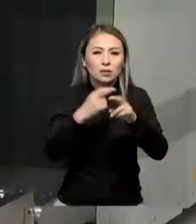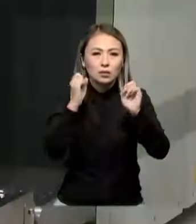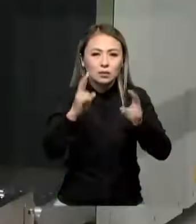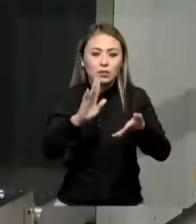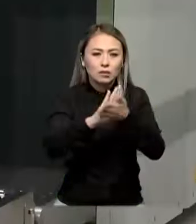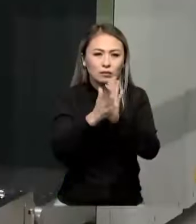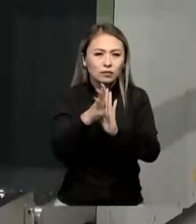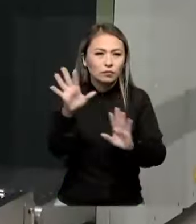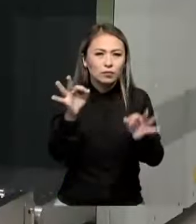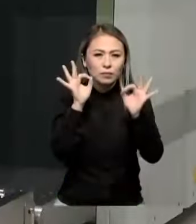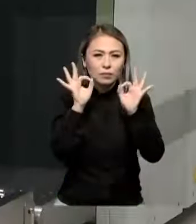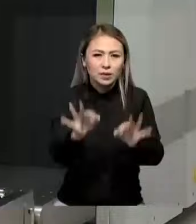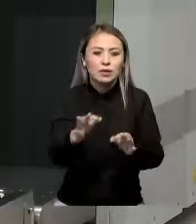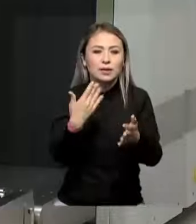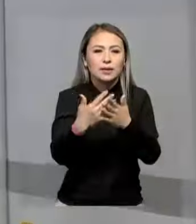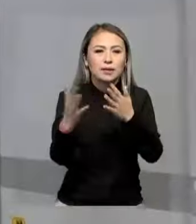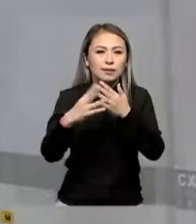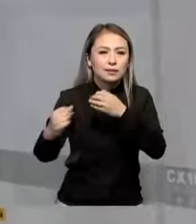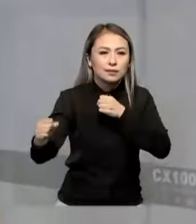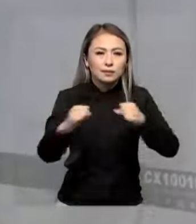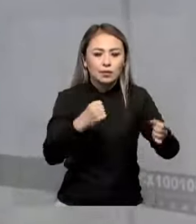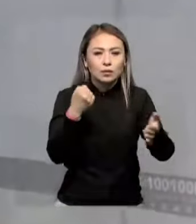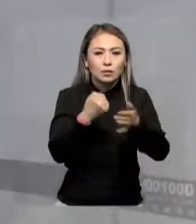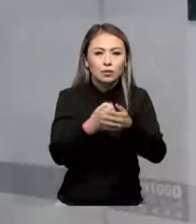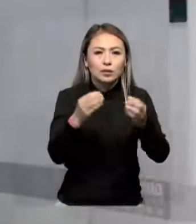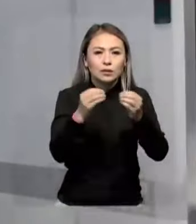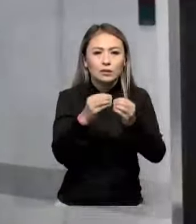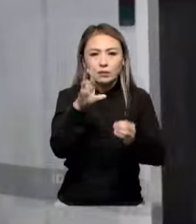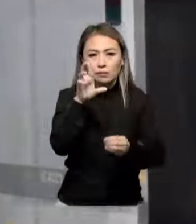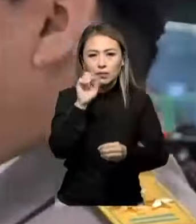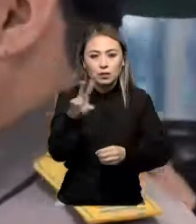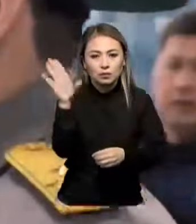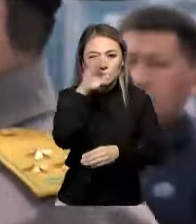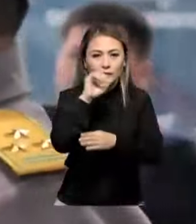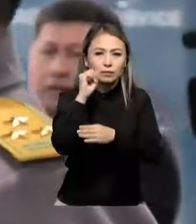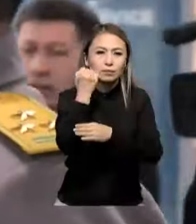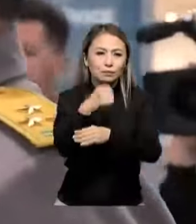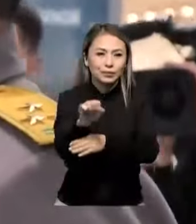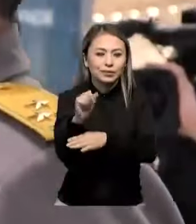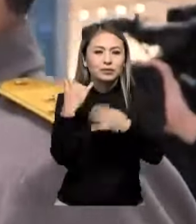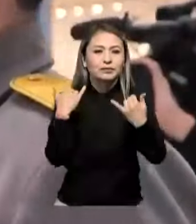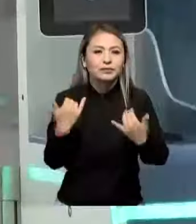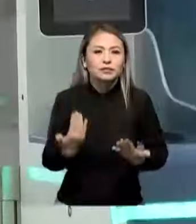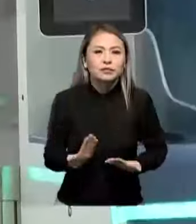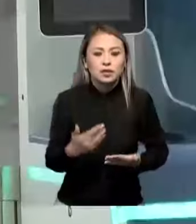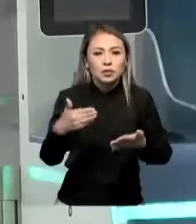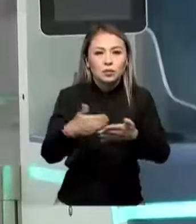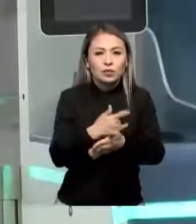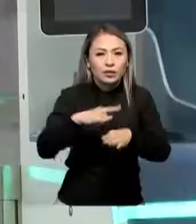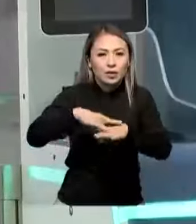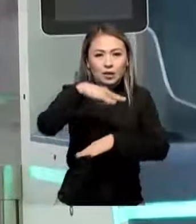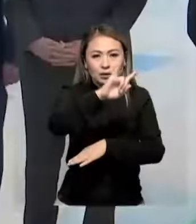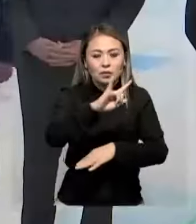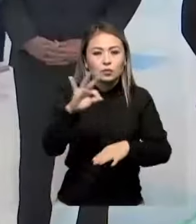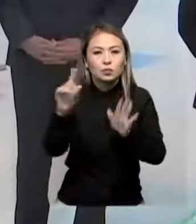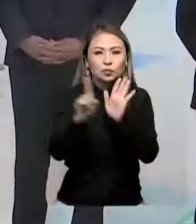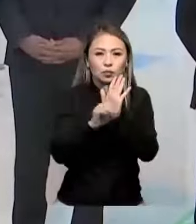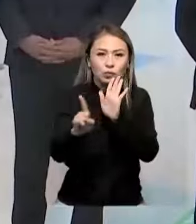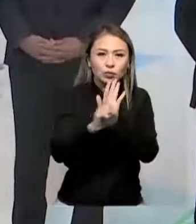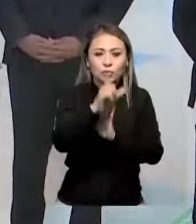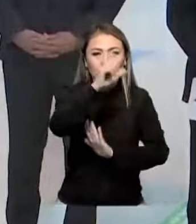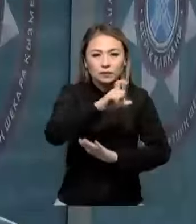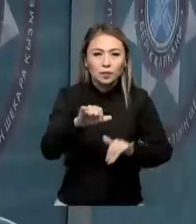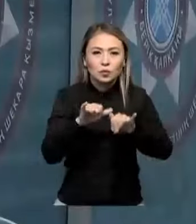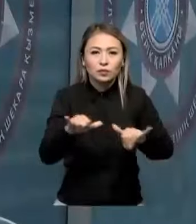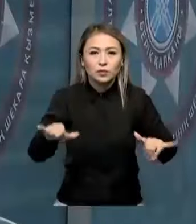талаптарға сай. Мәселен, магнитудасы 10 балға дейінгі жер сілкінсіне төтеп берілады. Жаңа аэровағзалда жолаушылар мен әуе кампаниялары санының